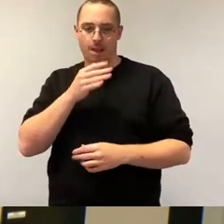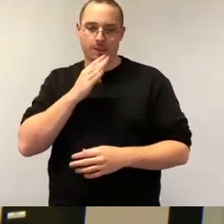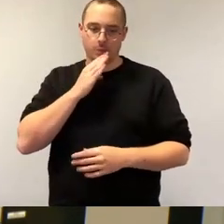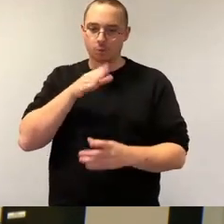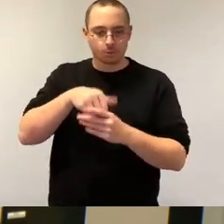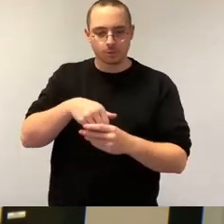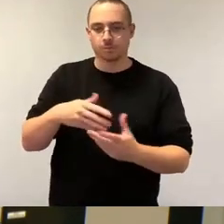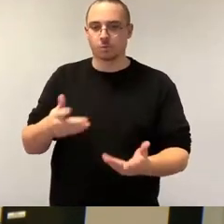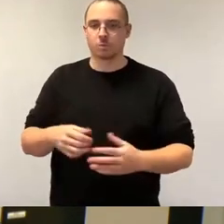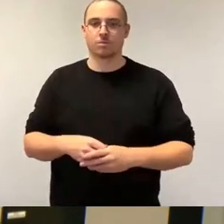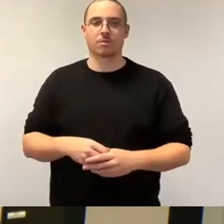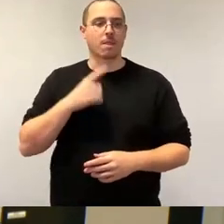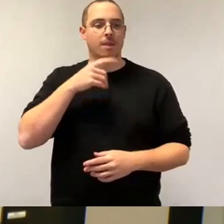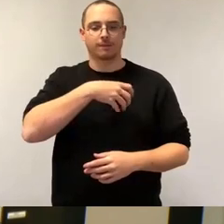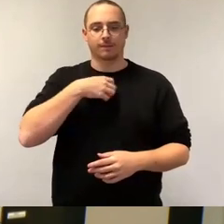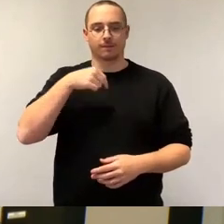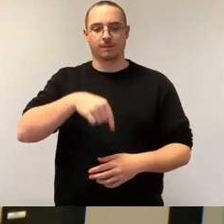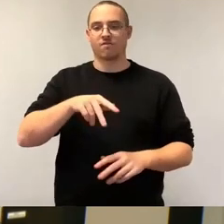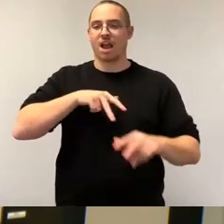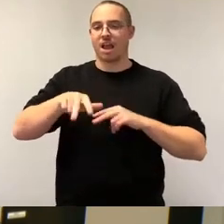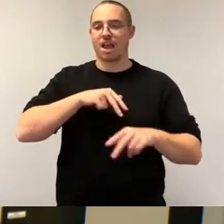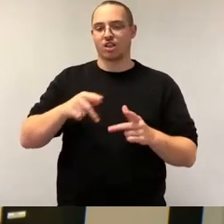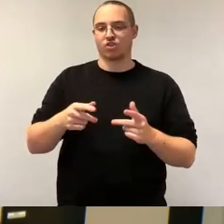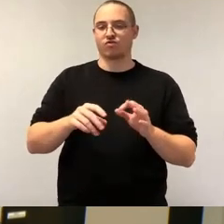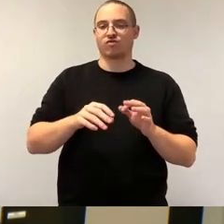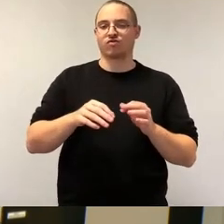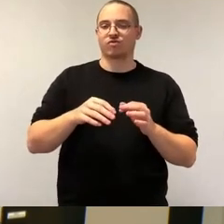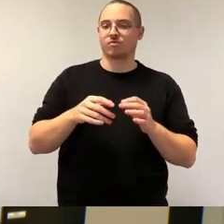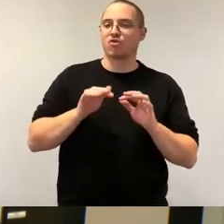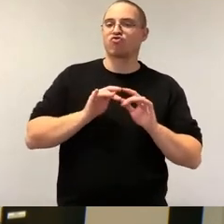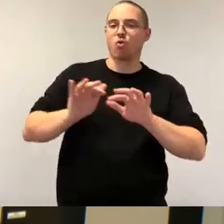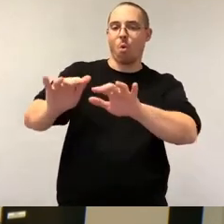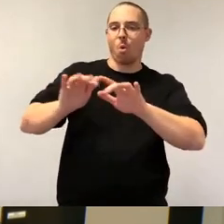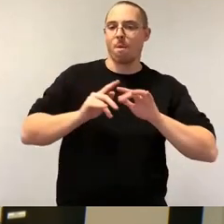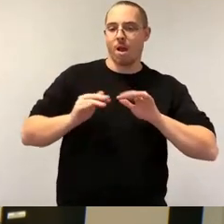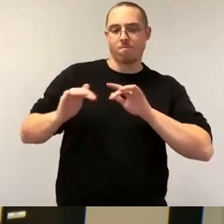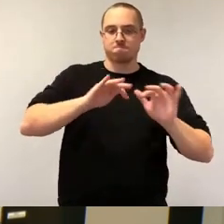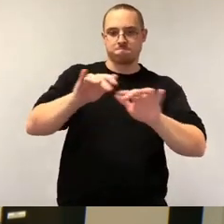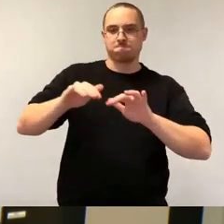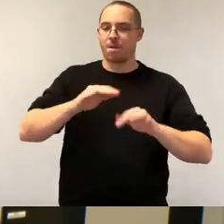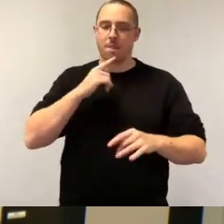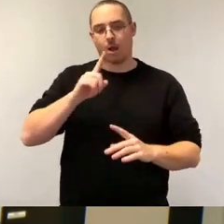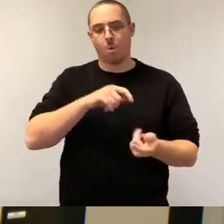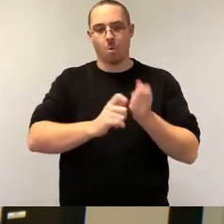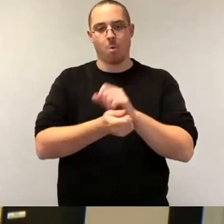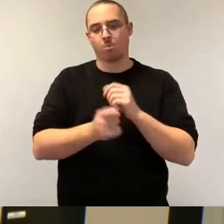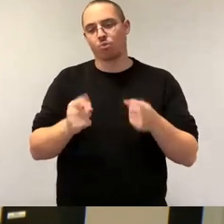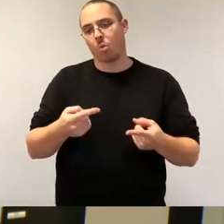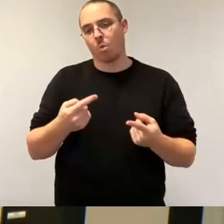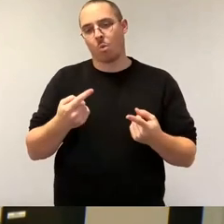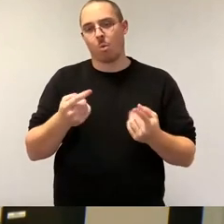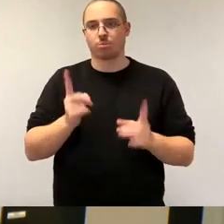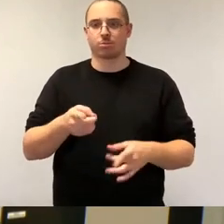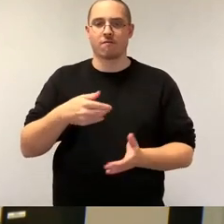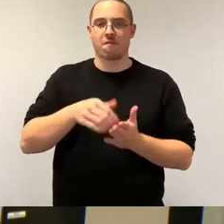generell verändern und insoweit wäre auch dort eine weitere Betrachtung notwendig. Das, was in Dresden besonders